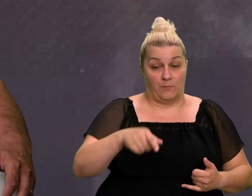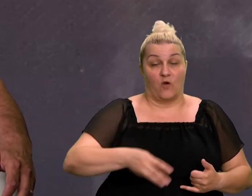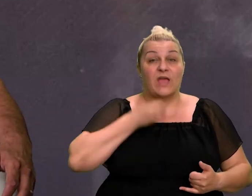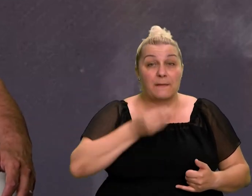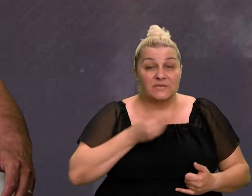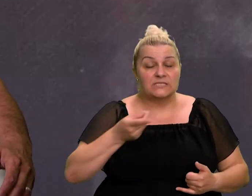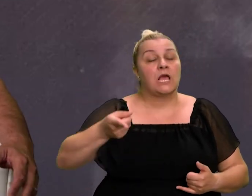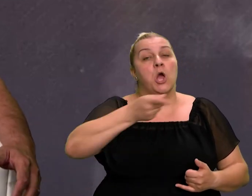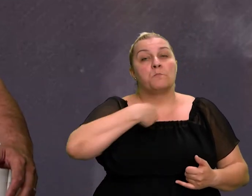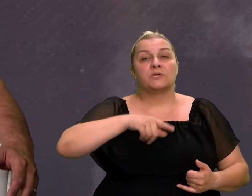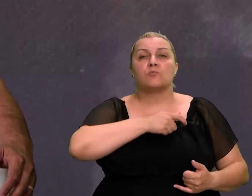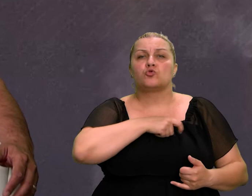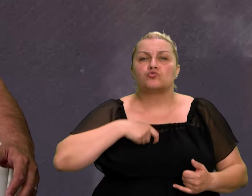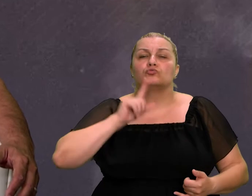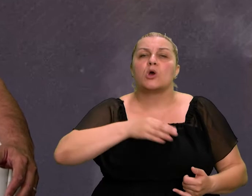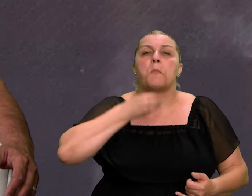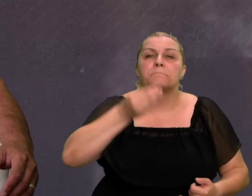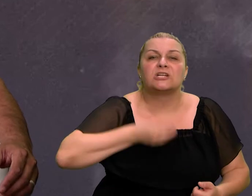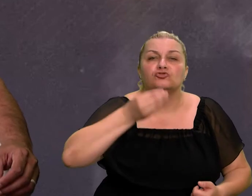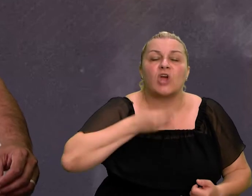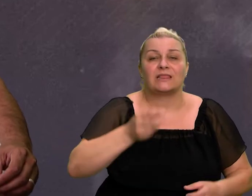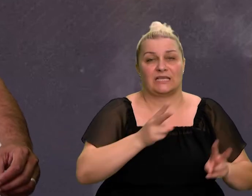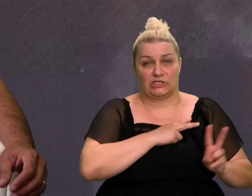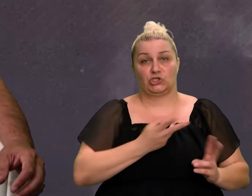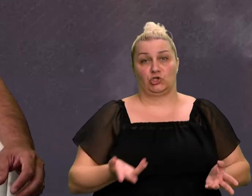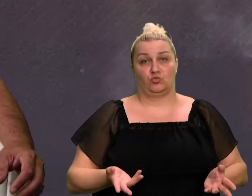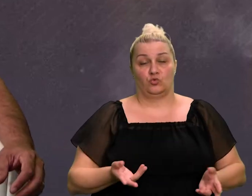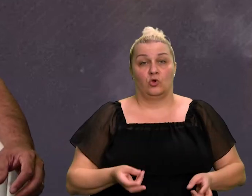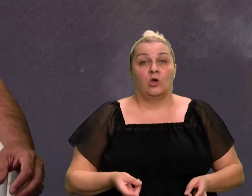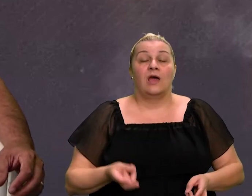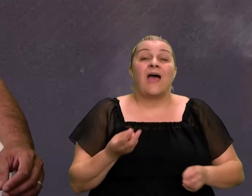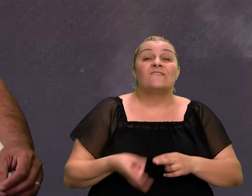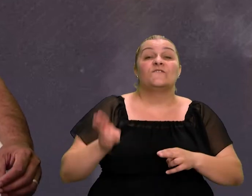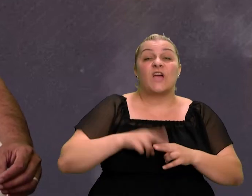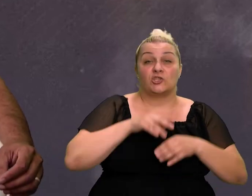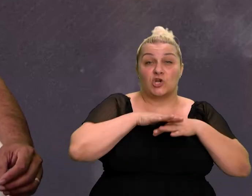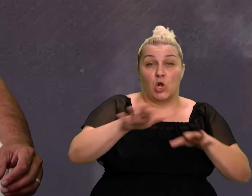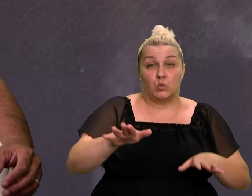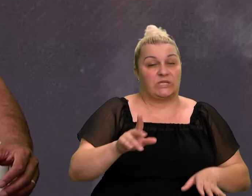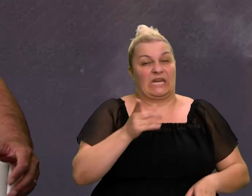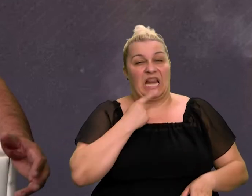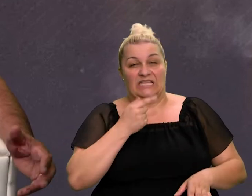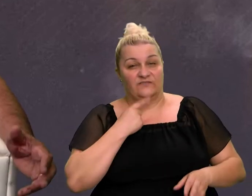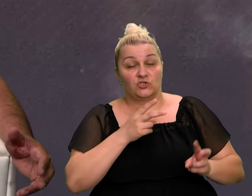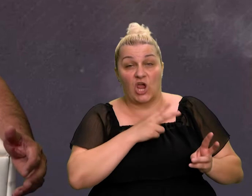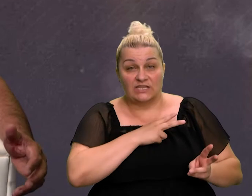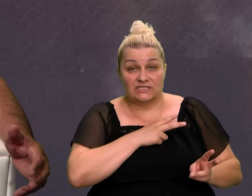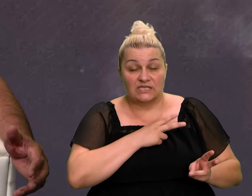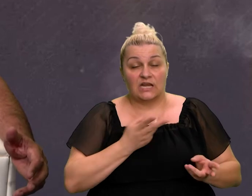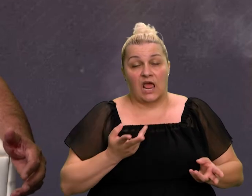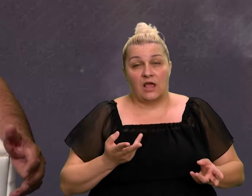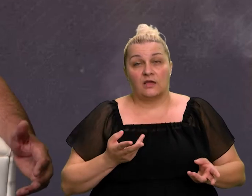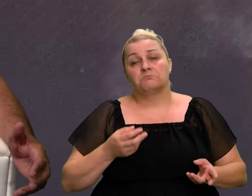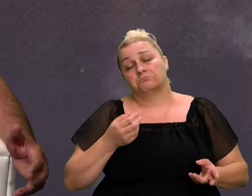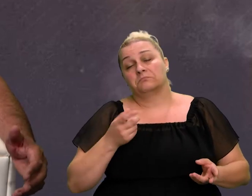smo dužni ispričati istinu. Istina se većini ljudi ne sviđa, većina ljudi, ne većina, jedno